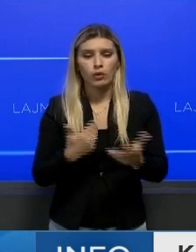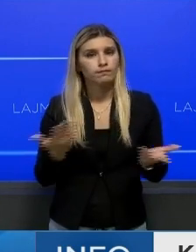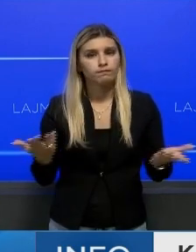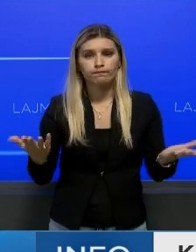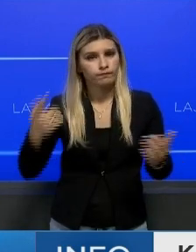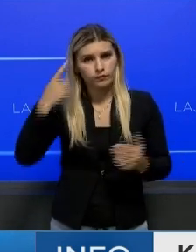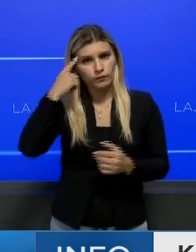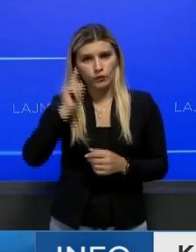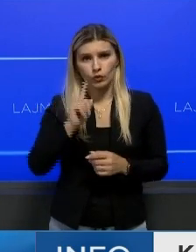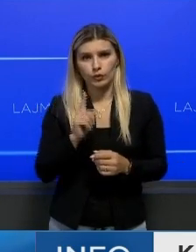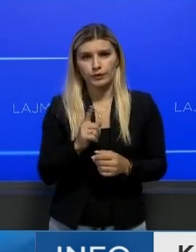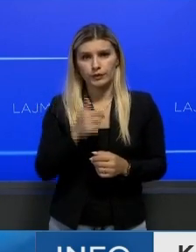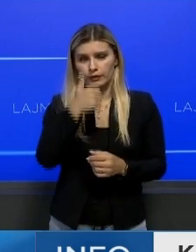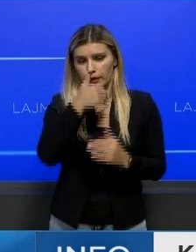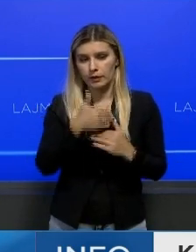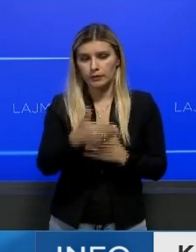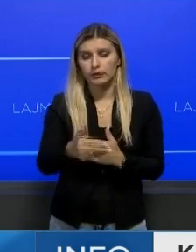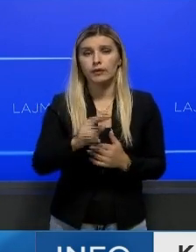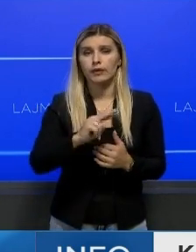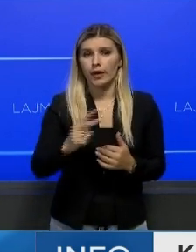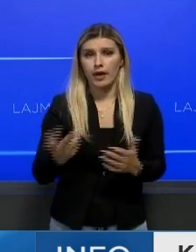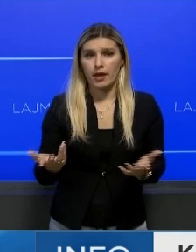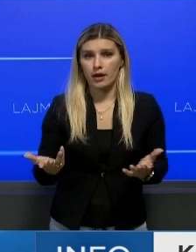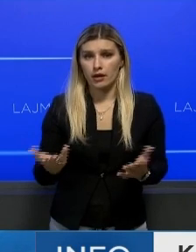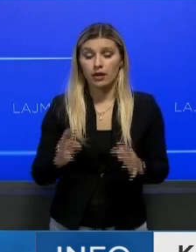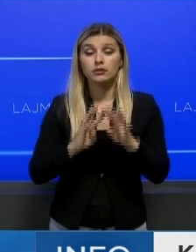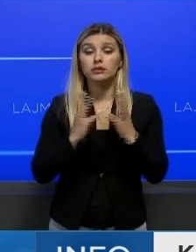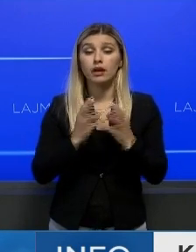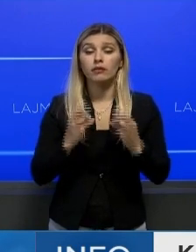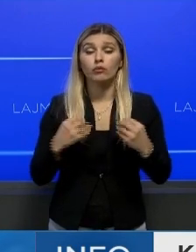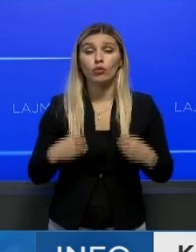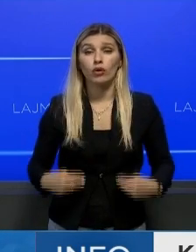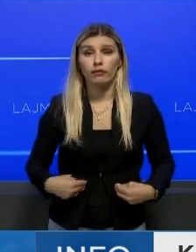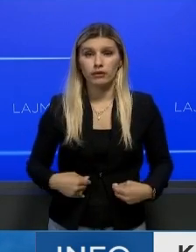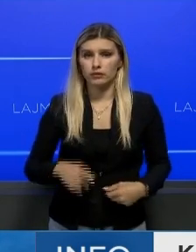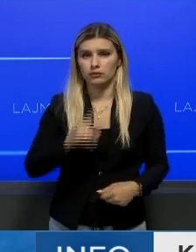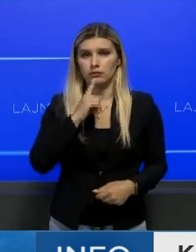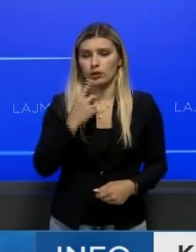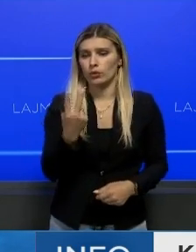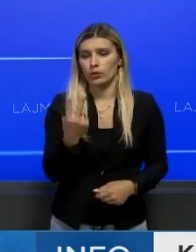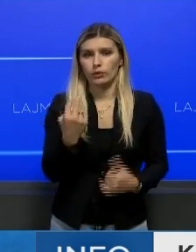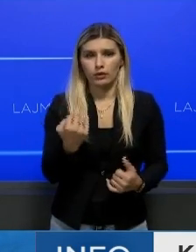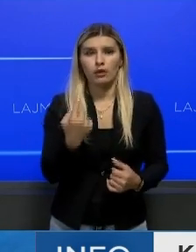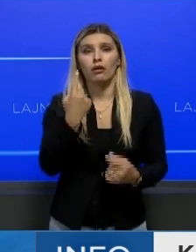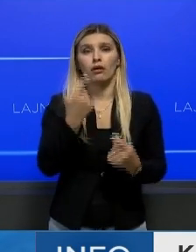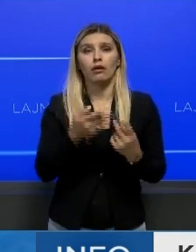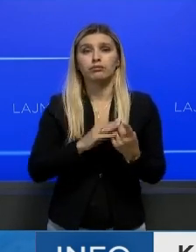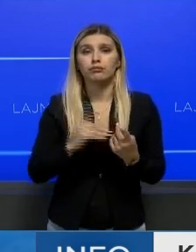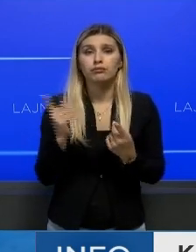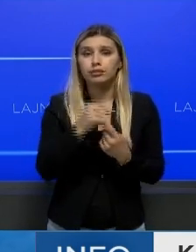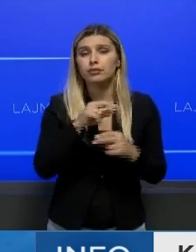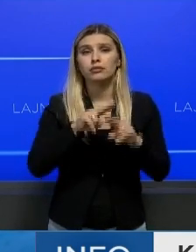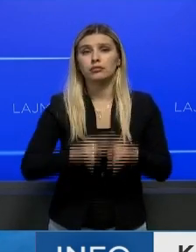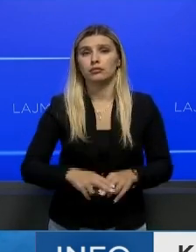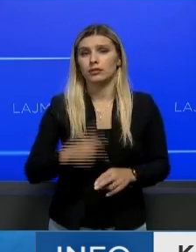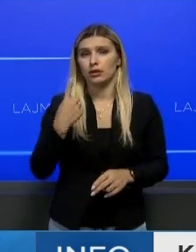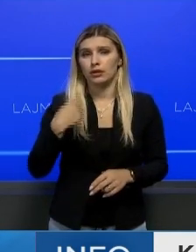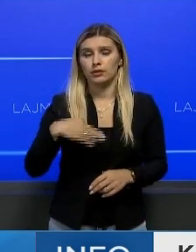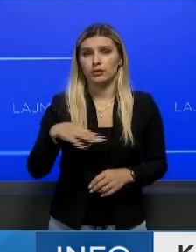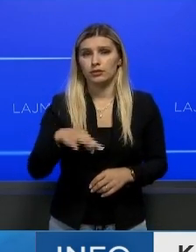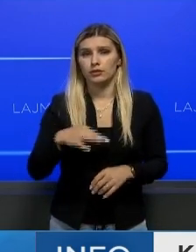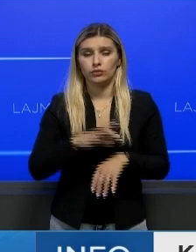marë internistë dhe me kërë olin tjetër dhe me këtjerë, po staf profesional e kemi vetëm dy për momentin, në ndërkot që mas një mujtë jesim me